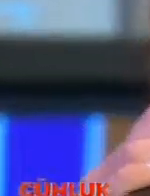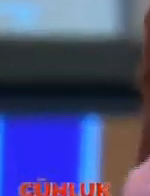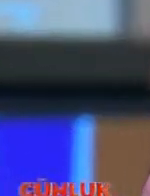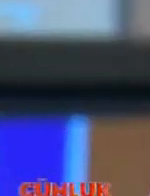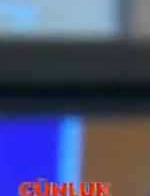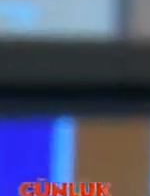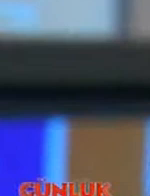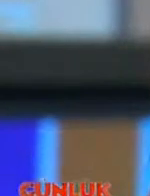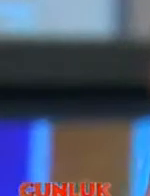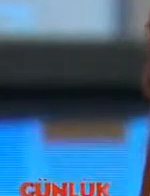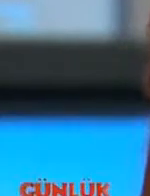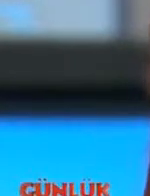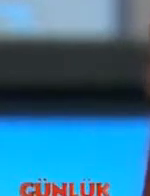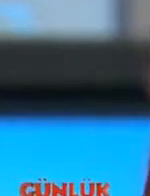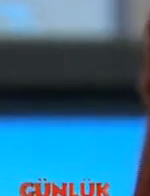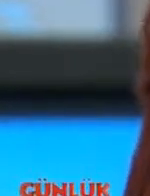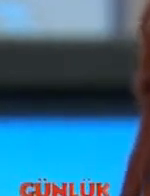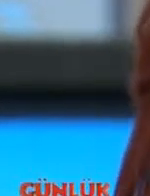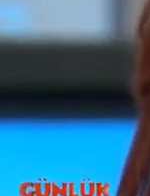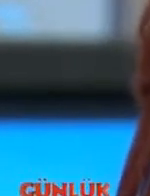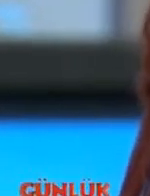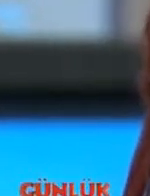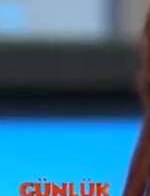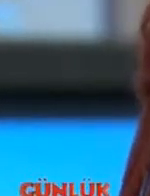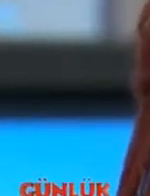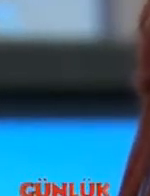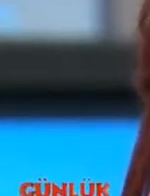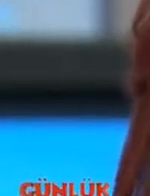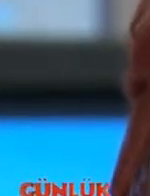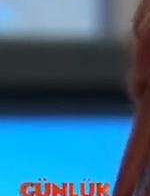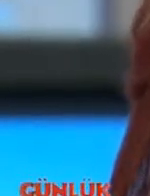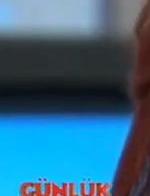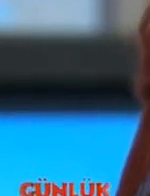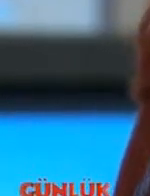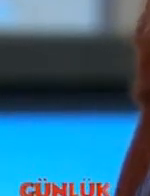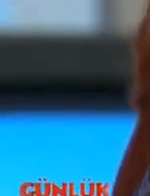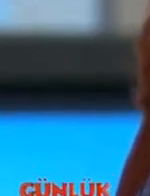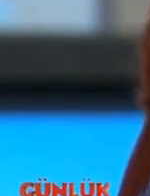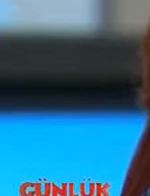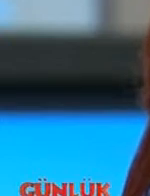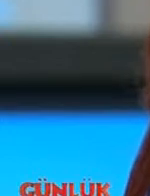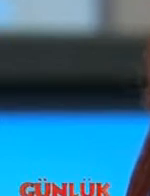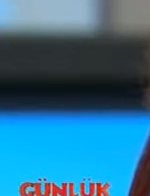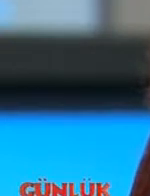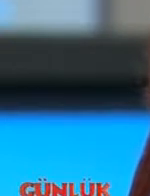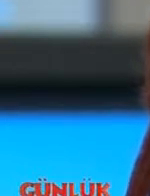Ama karar ver tutamıyorum zamanı